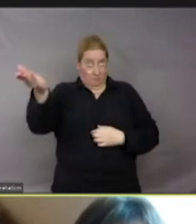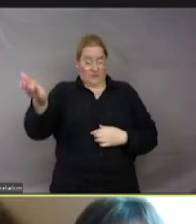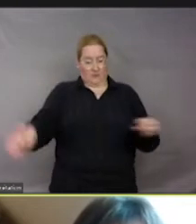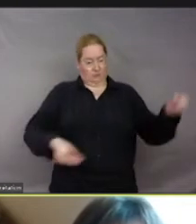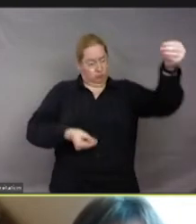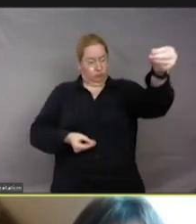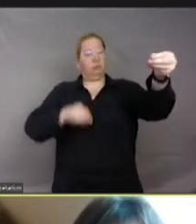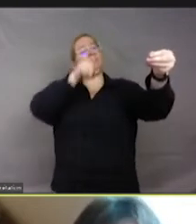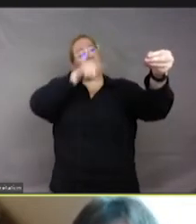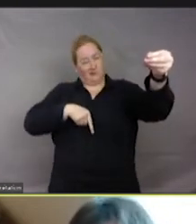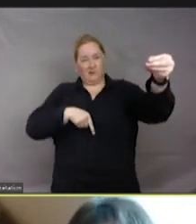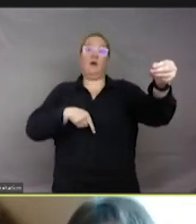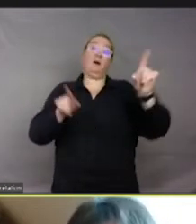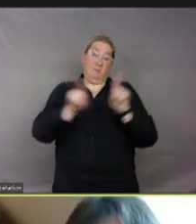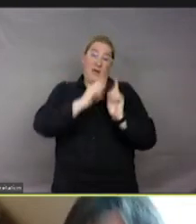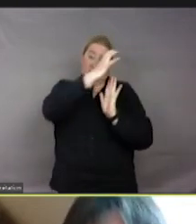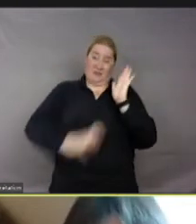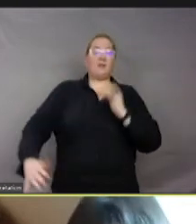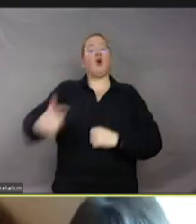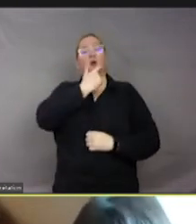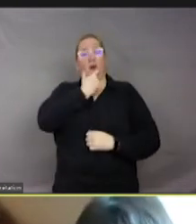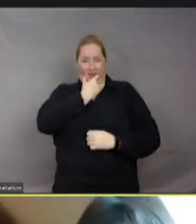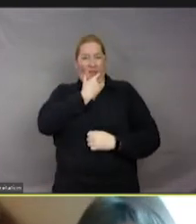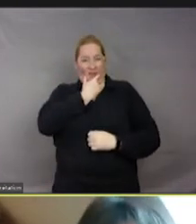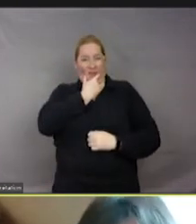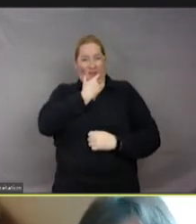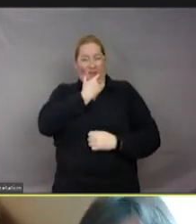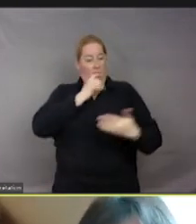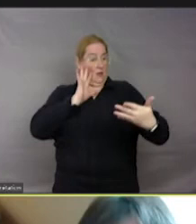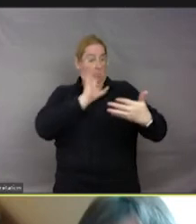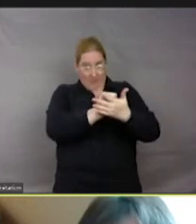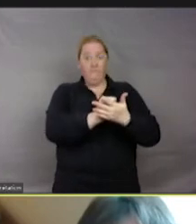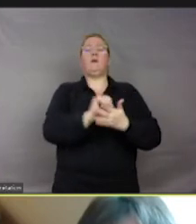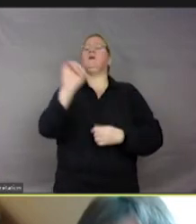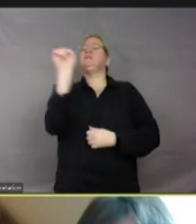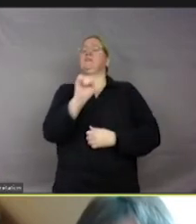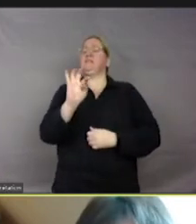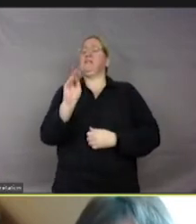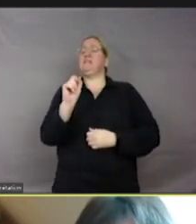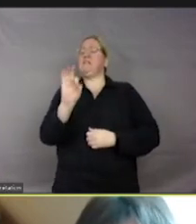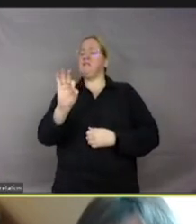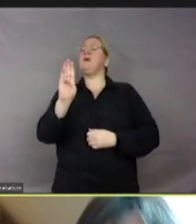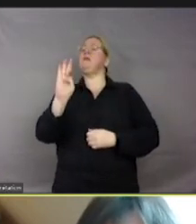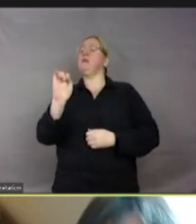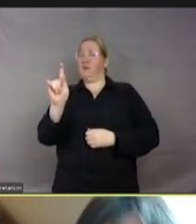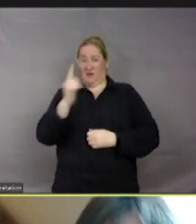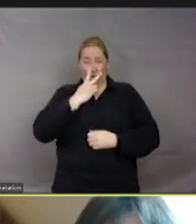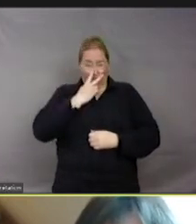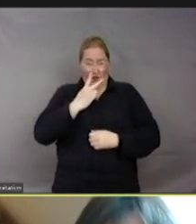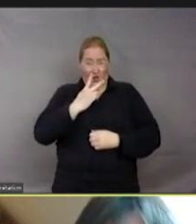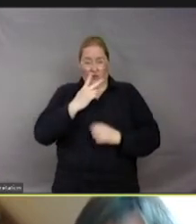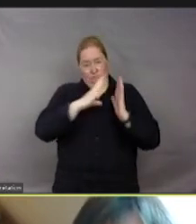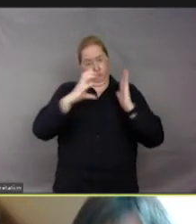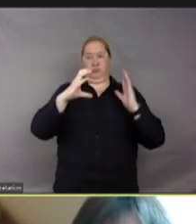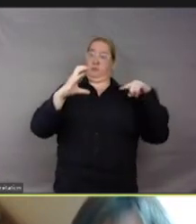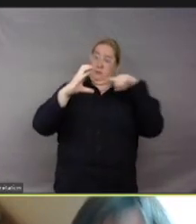puisqu'il est aussi écrit en anglais, allusion à « sentient beings », vous voyez que ce petit passage important pour